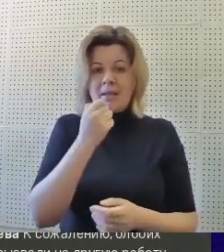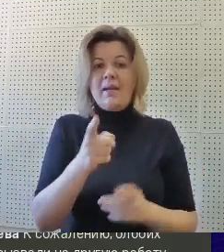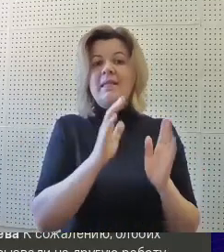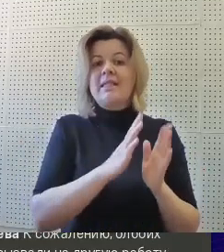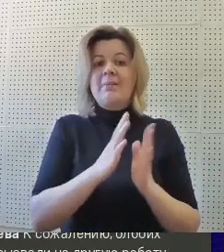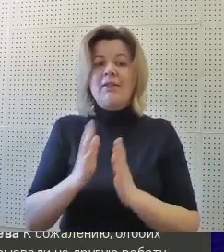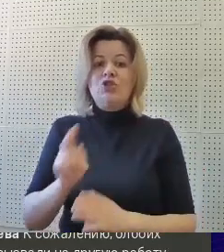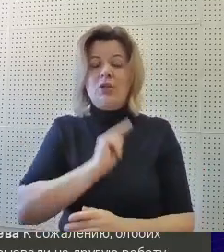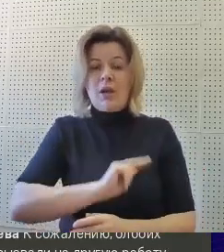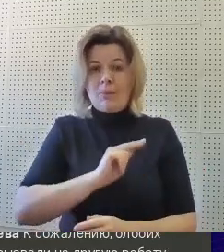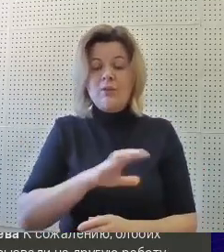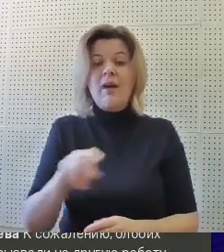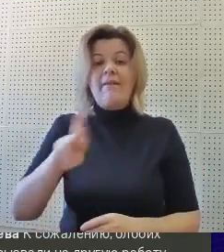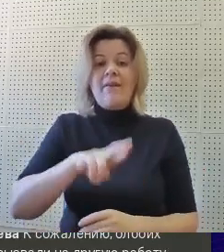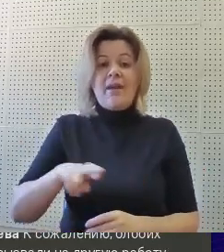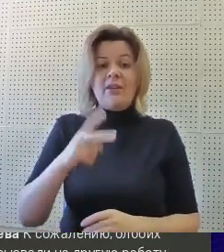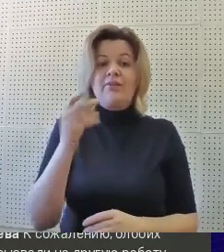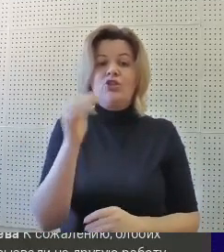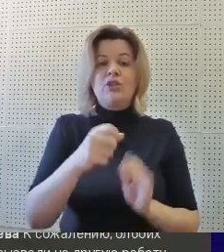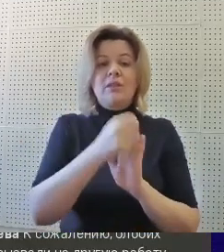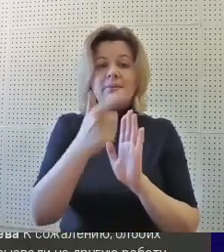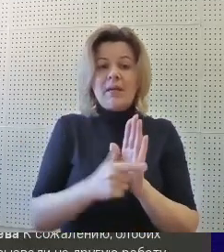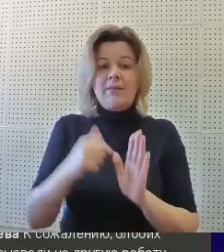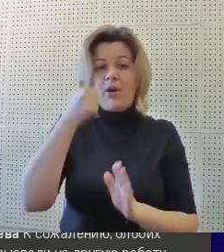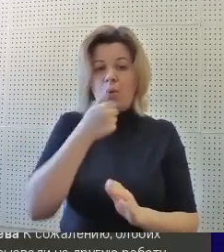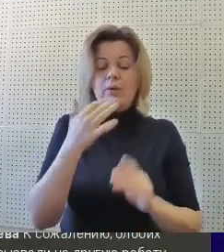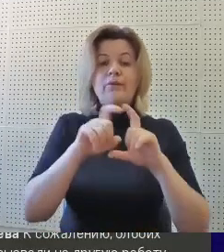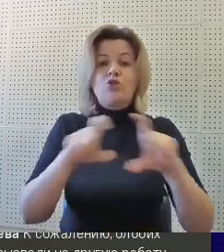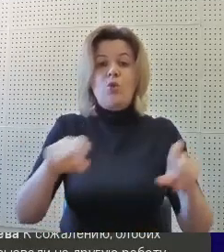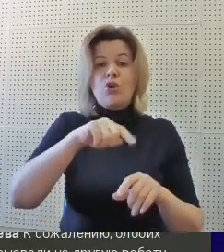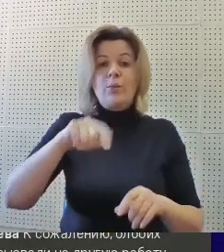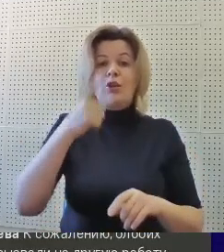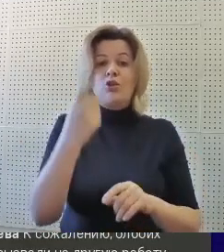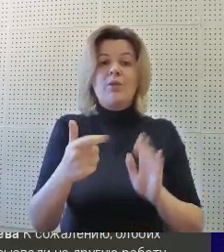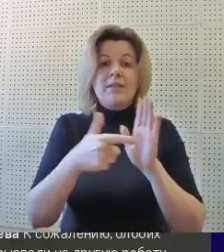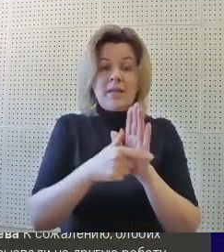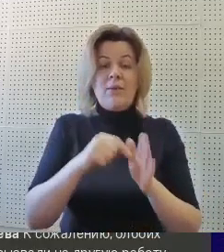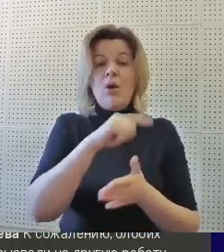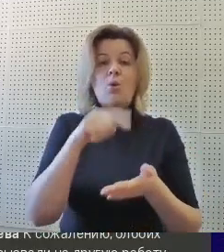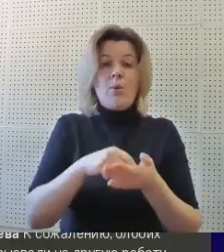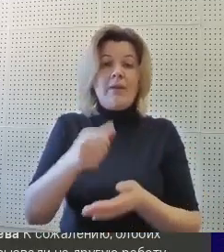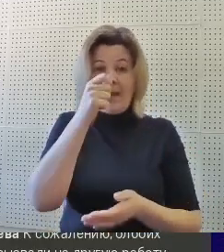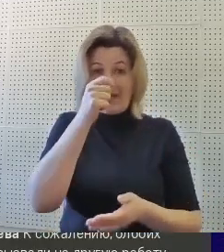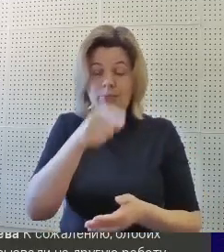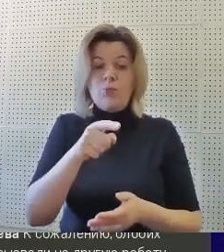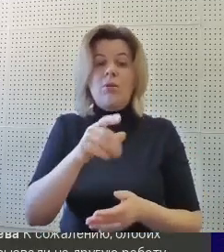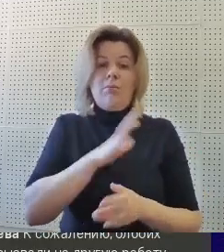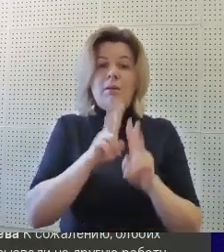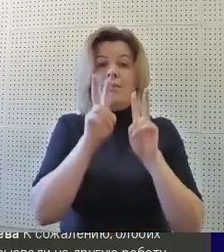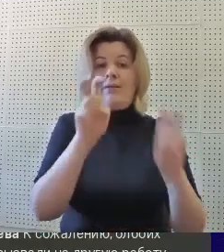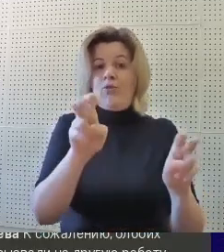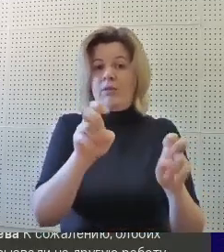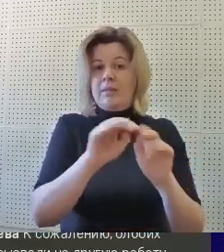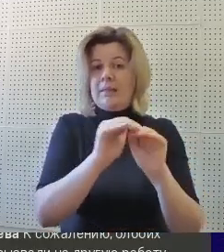Благодаря систематической работе в январе 2017 года в школе номер 107 города Екатеринбурга